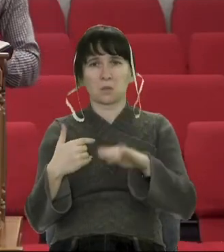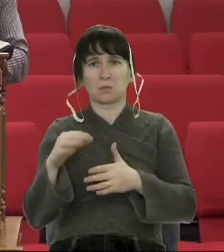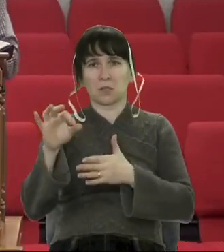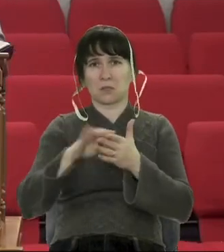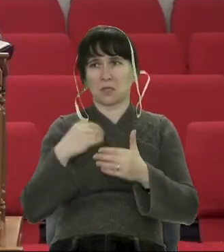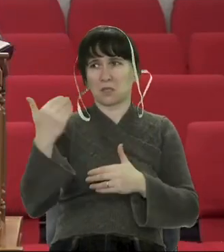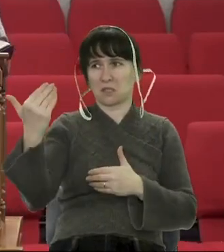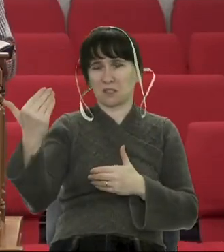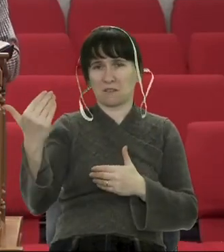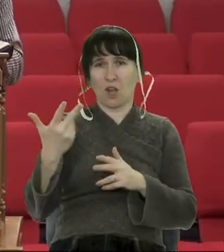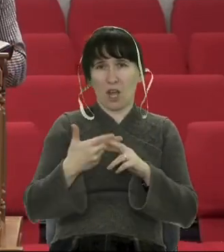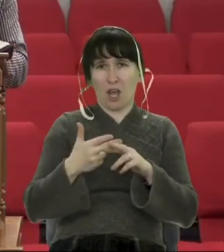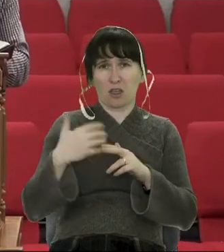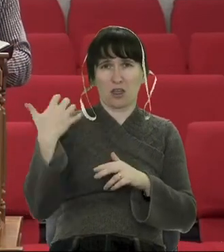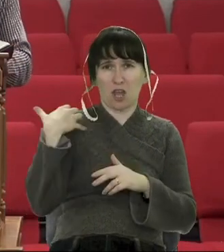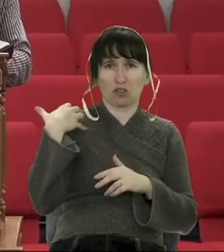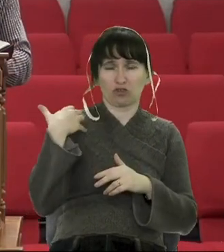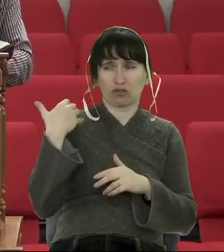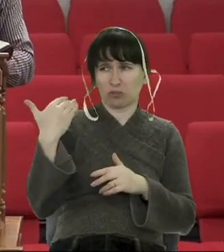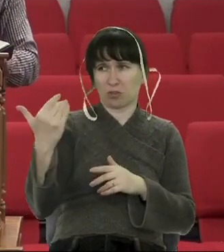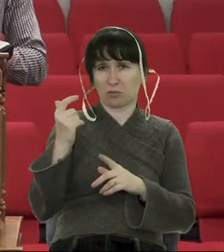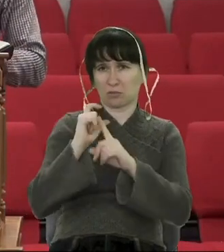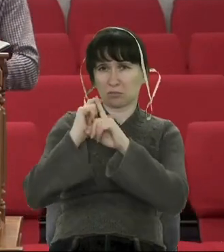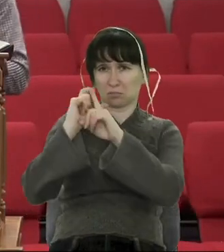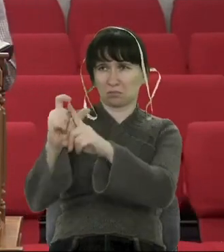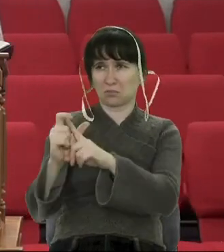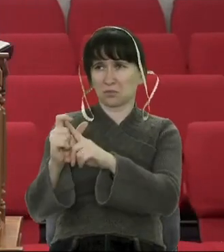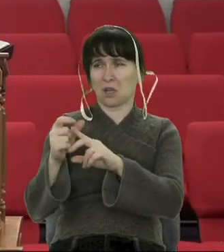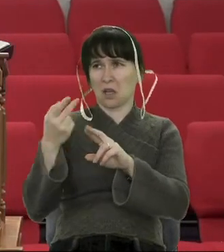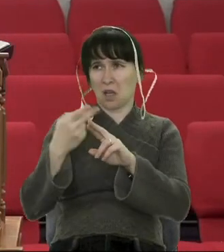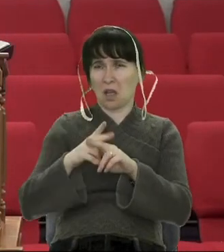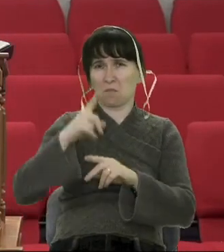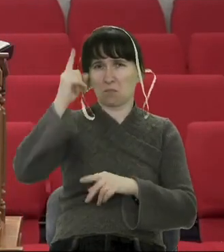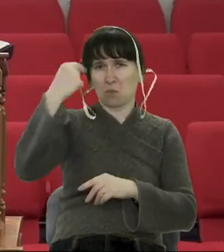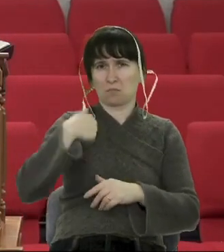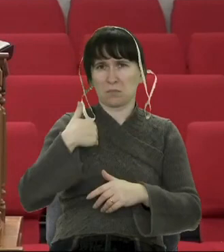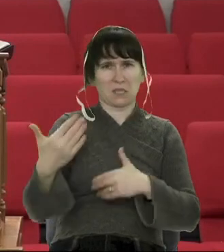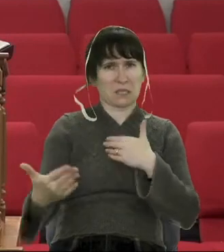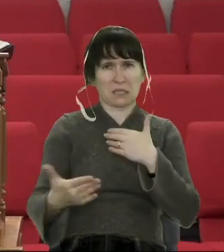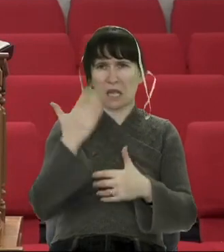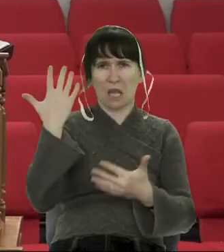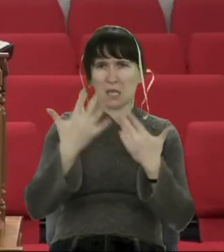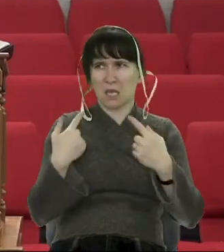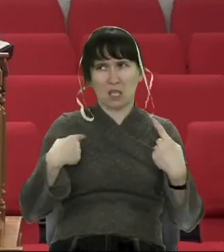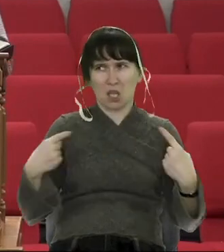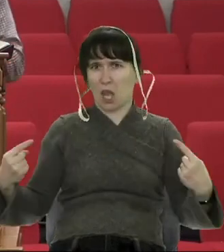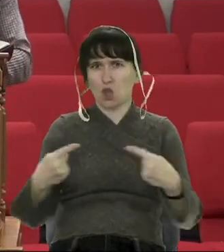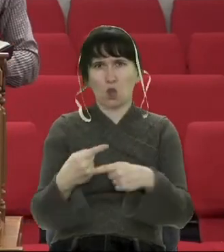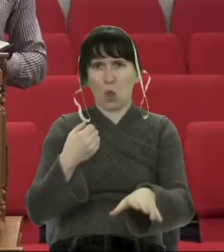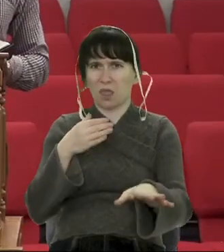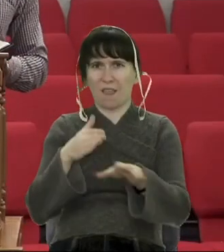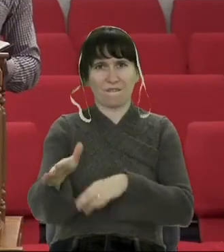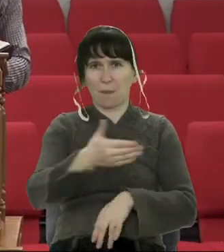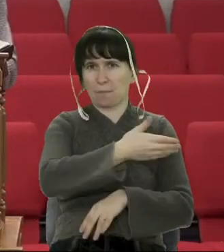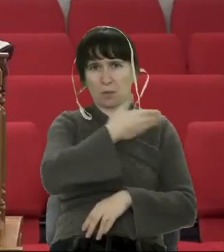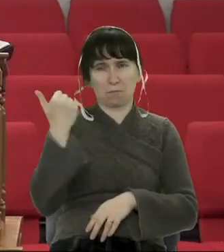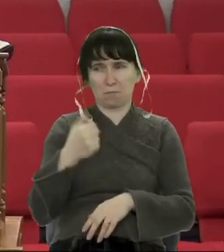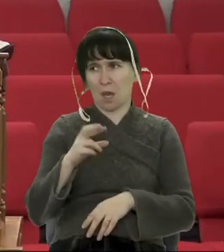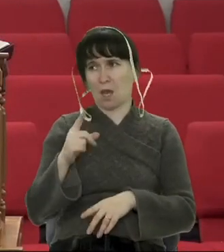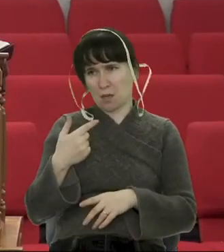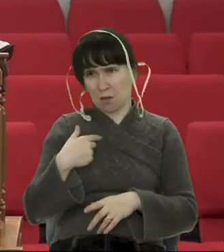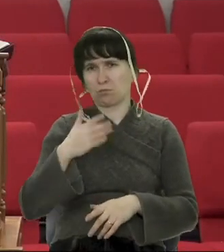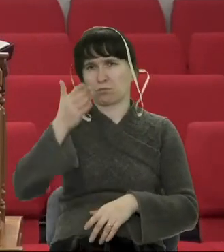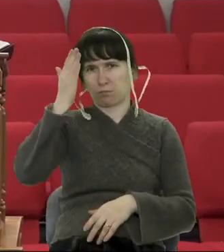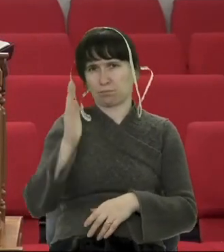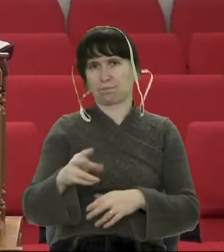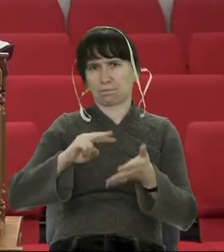генералу з іншого боку говорить такі слова, «Нехай те і те зробить мені Господь, якщо я не поставлю тебе над